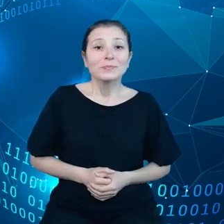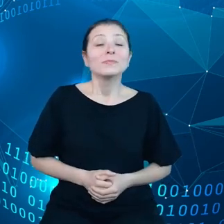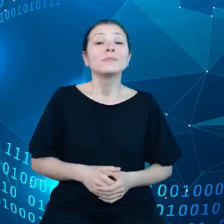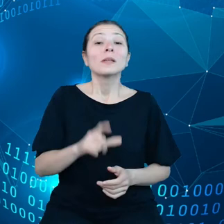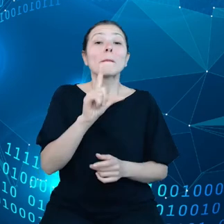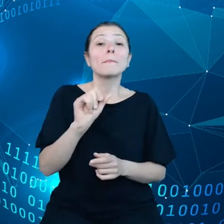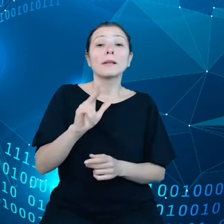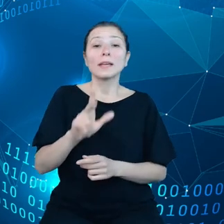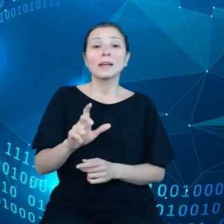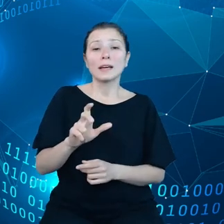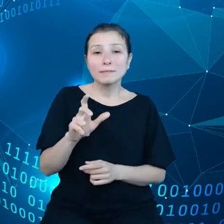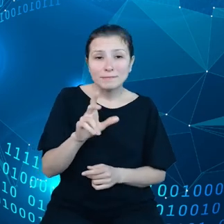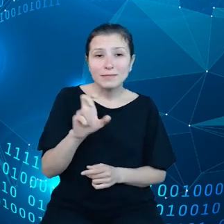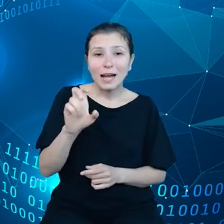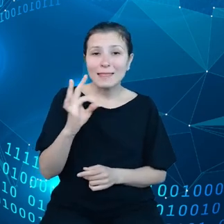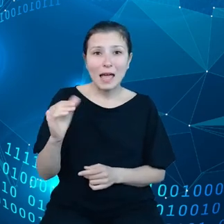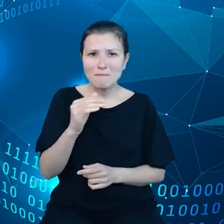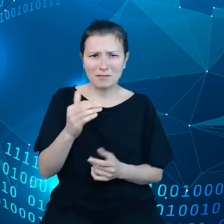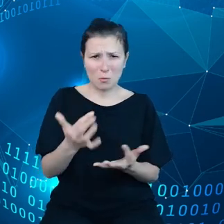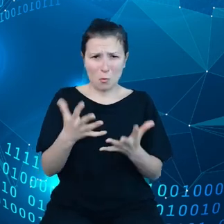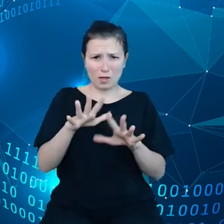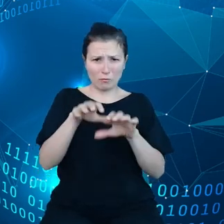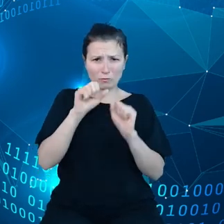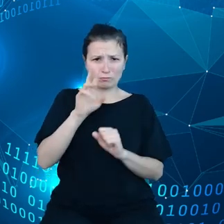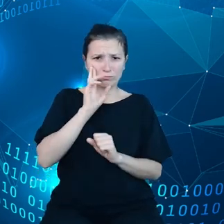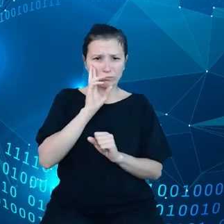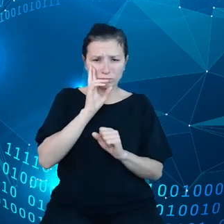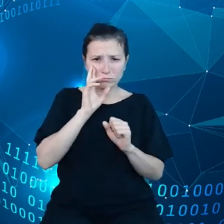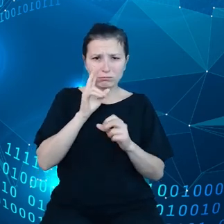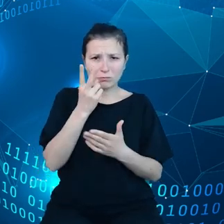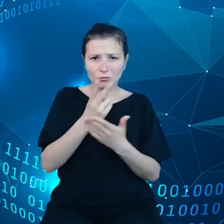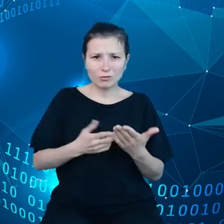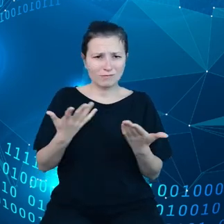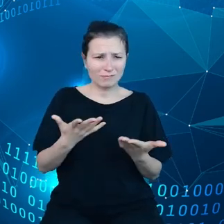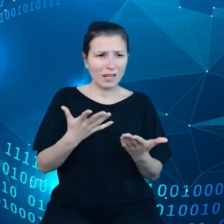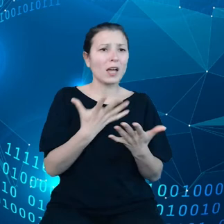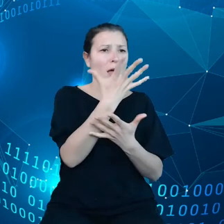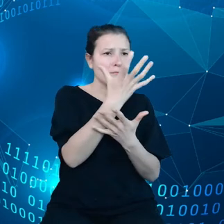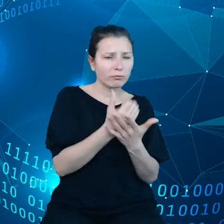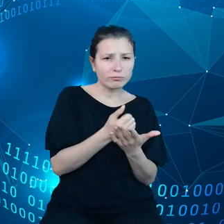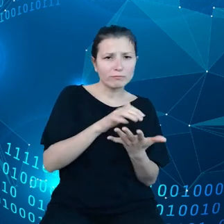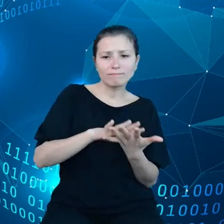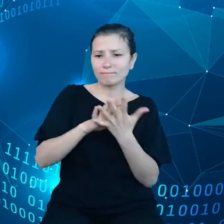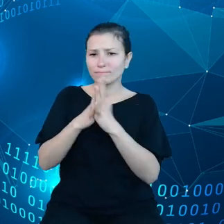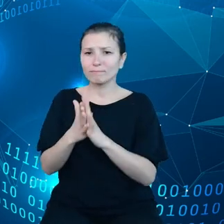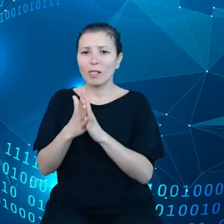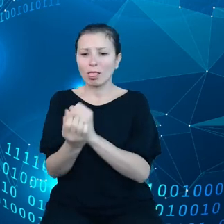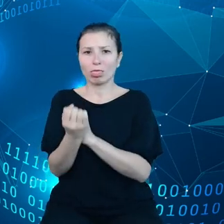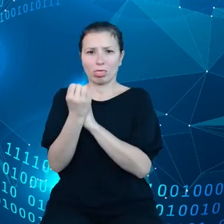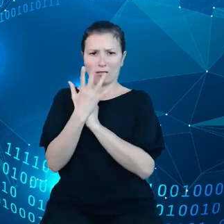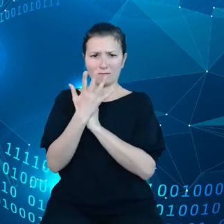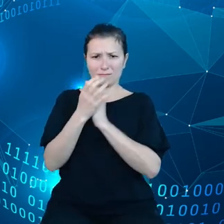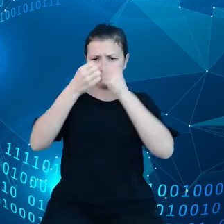nie tak łatwo odczytać. Po pobraniu otwiera nam się domyślnie w notatniku lub w Wordzie. Faktor, która wygląda tak jak na